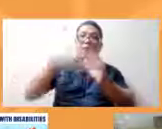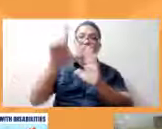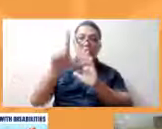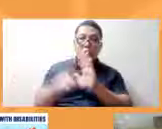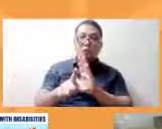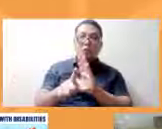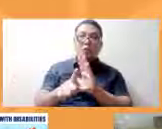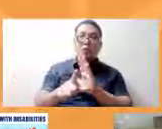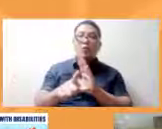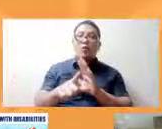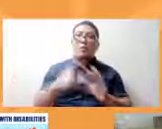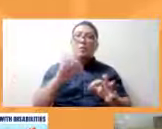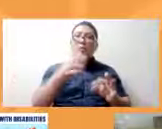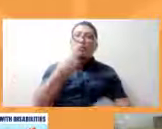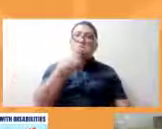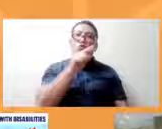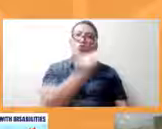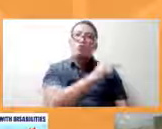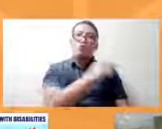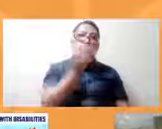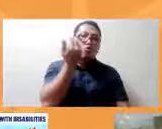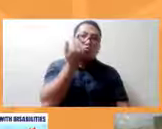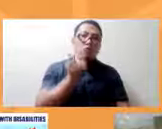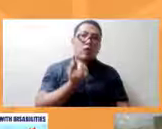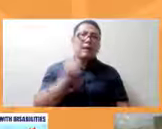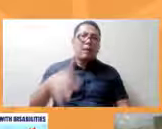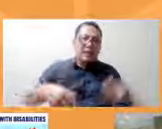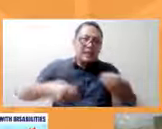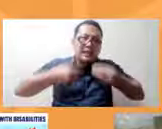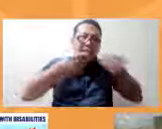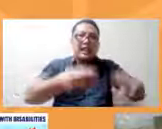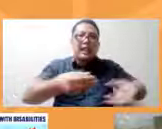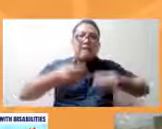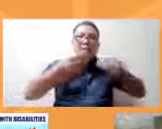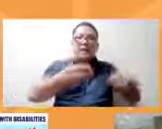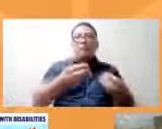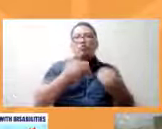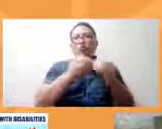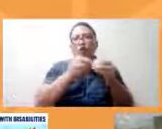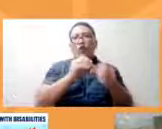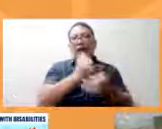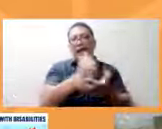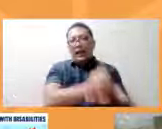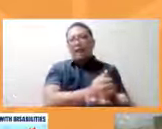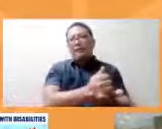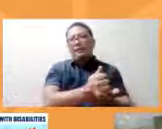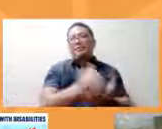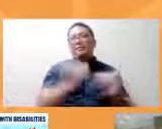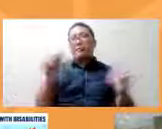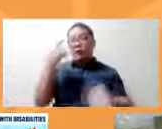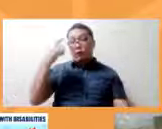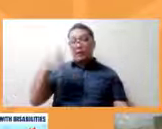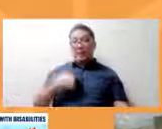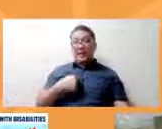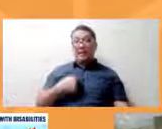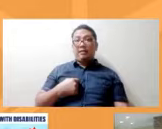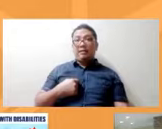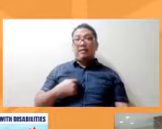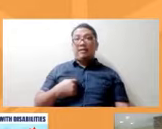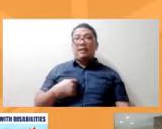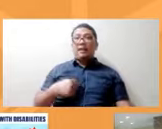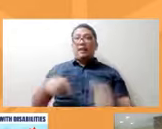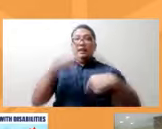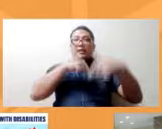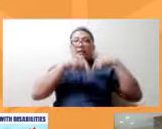bibigyan sila natin ng sapat na tulong pero para sa aking mantunet magbabalik ulit